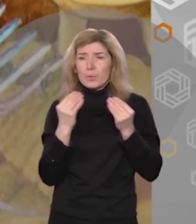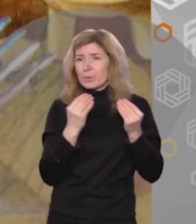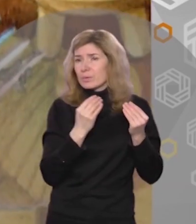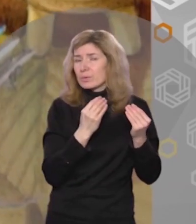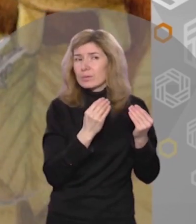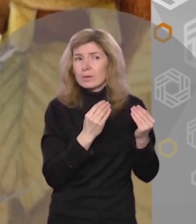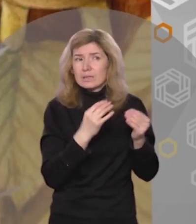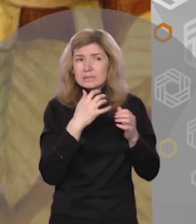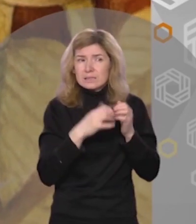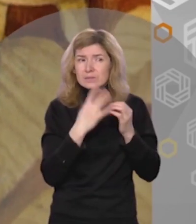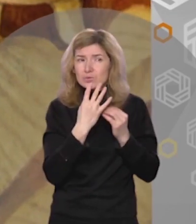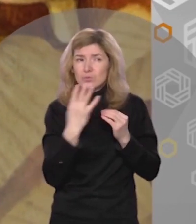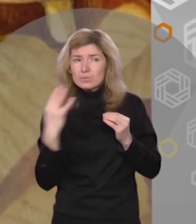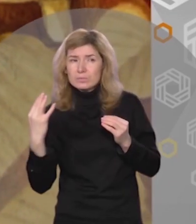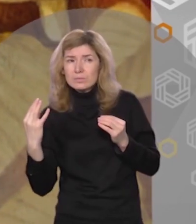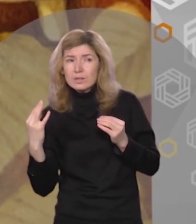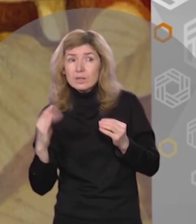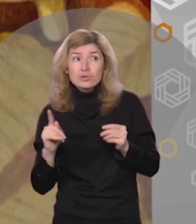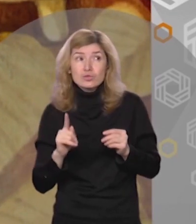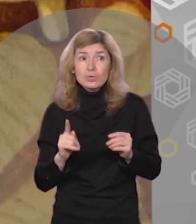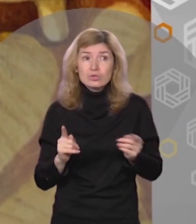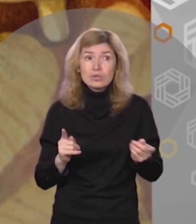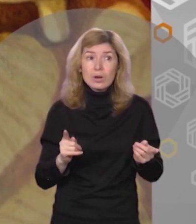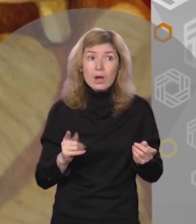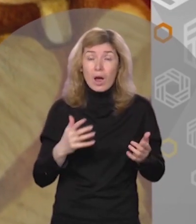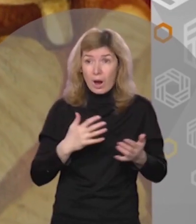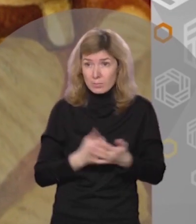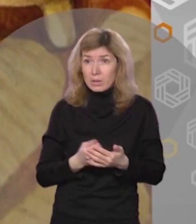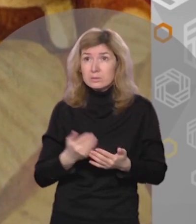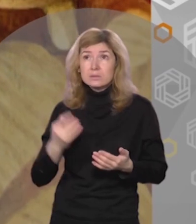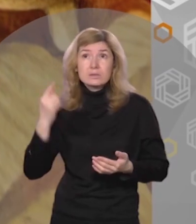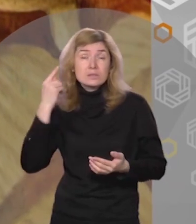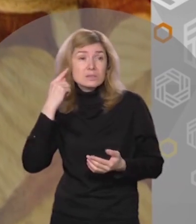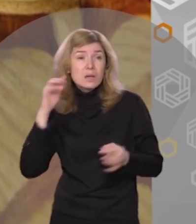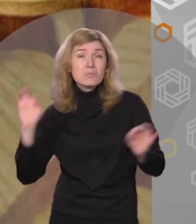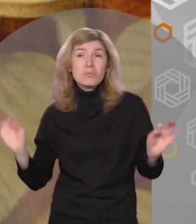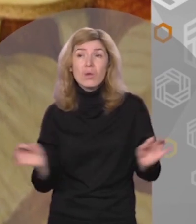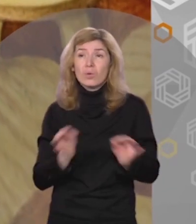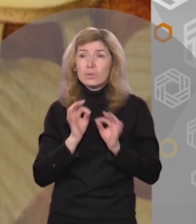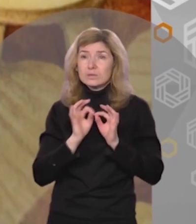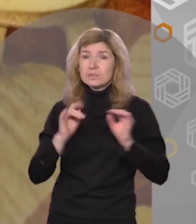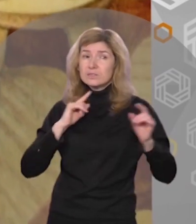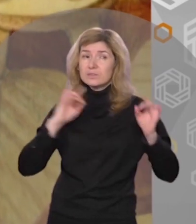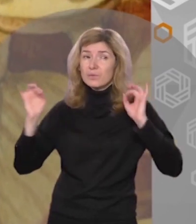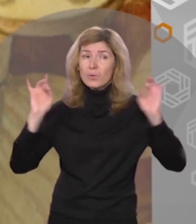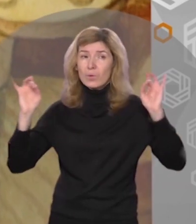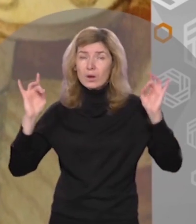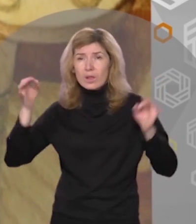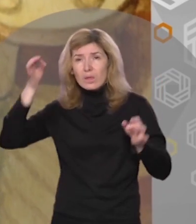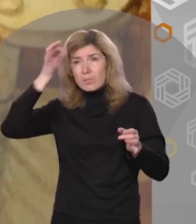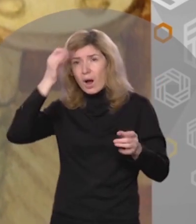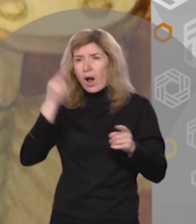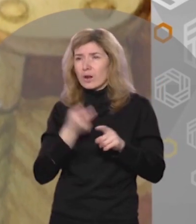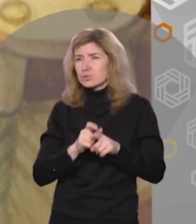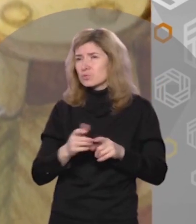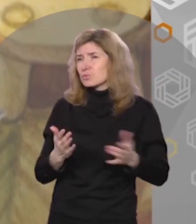сквозь тонкие длинные зубья. И что же? Опять послышались тихие мелодичные звуки, напоминающие о чем-то